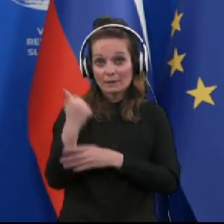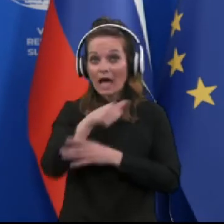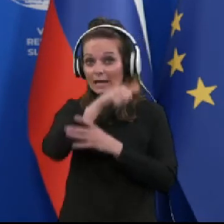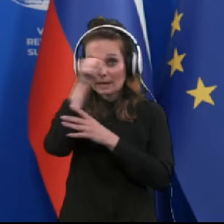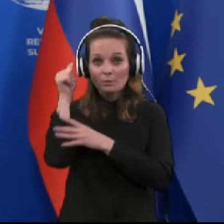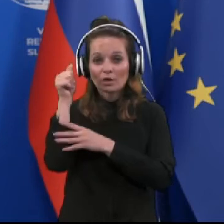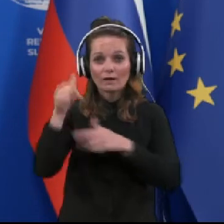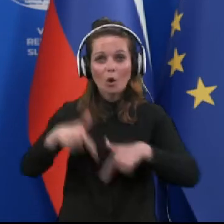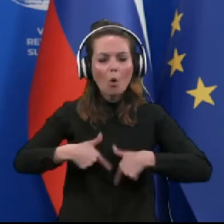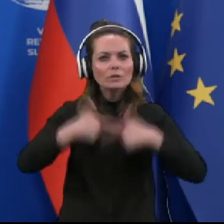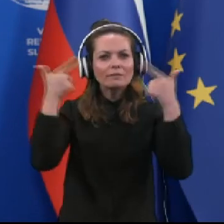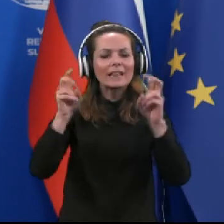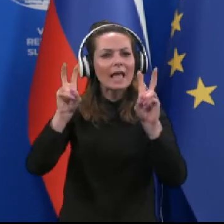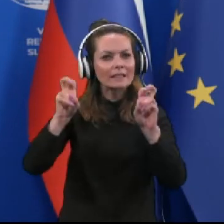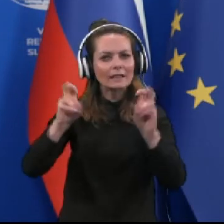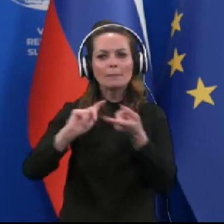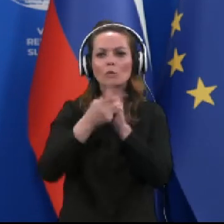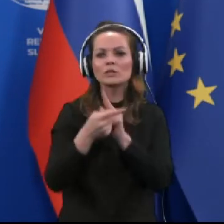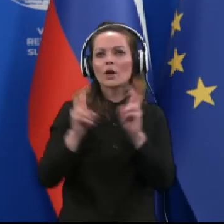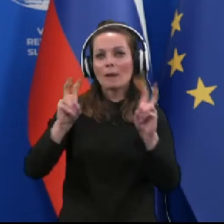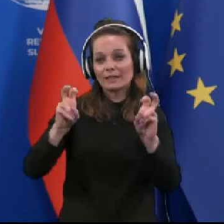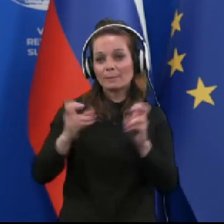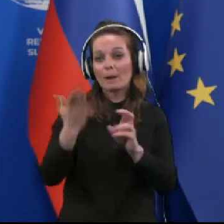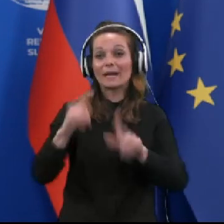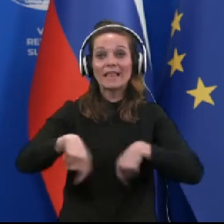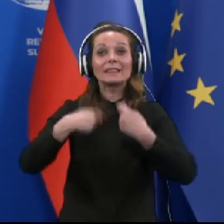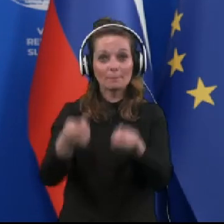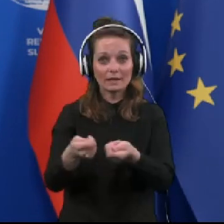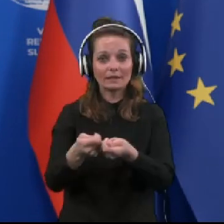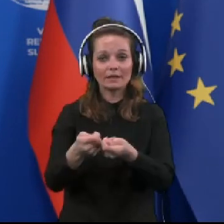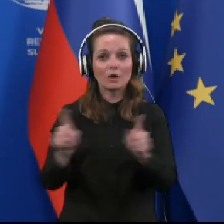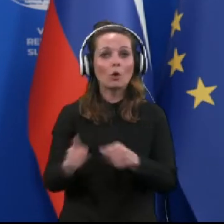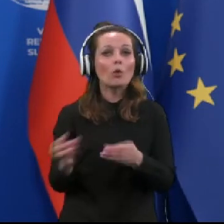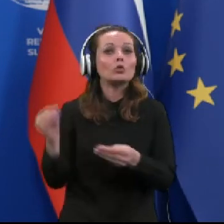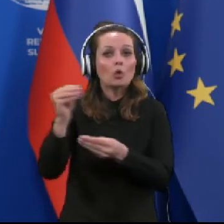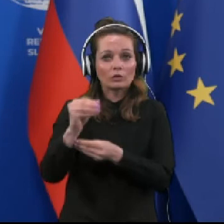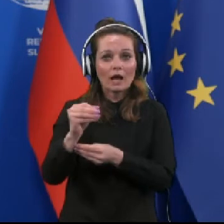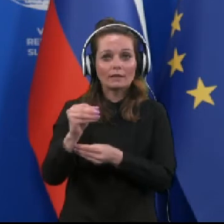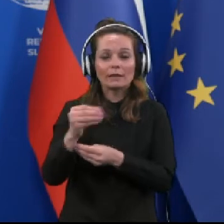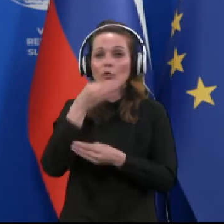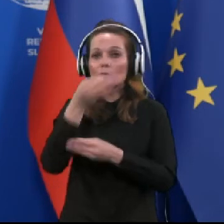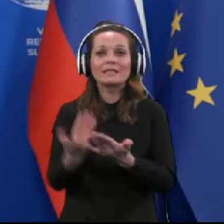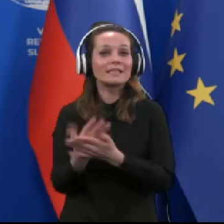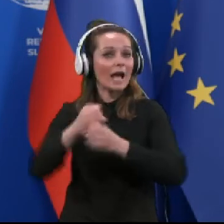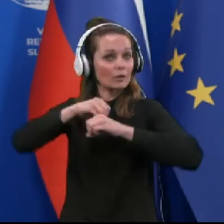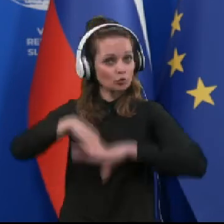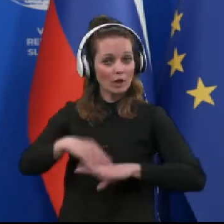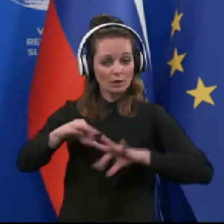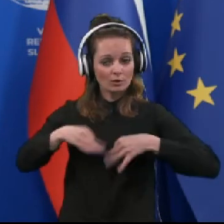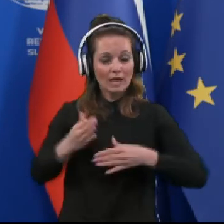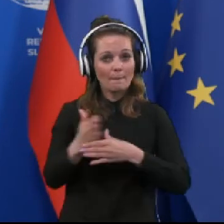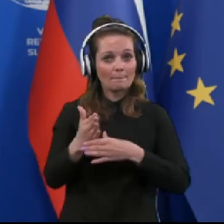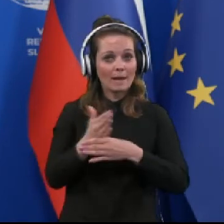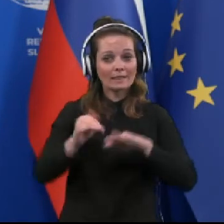imenovana osvetljena tema oziroma tema, ki smo jo namenili nekaj dodatnih vprašanj doševno zdravje med pandemijo